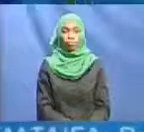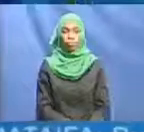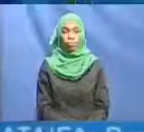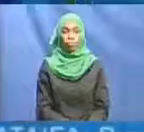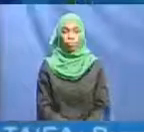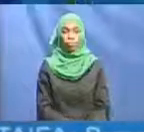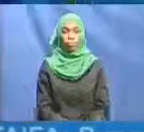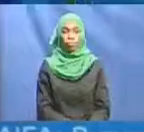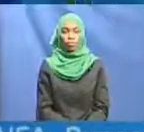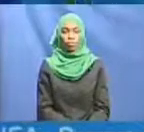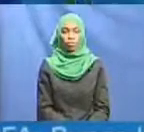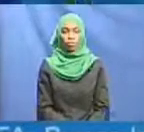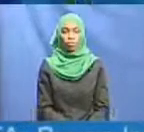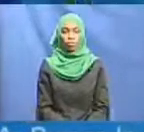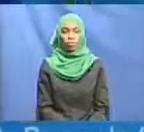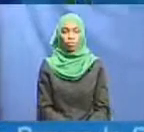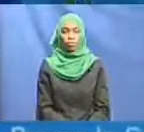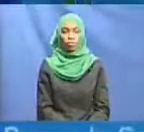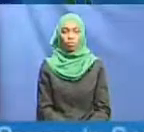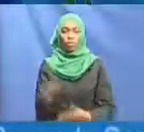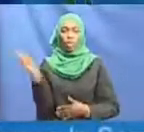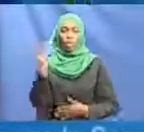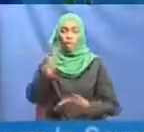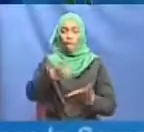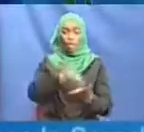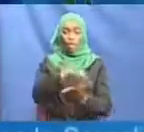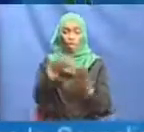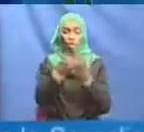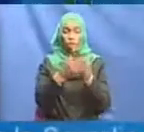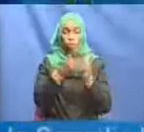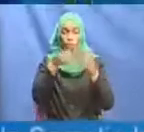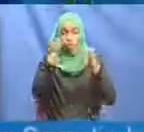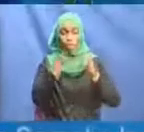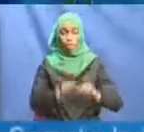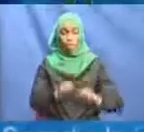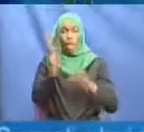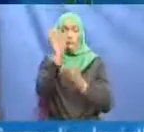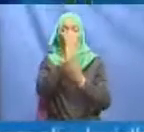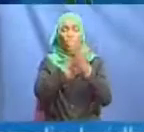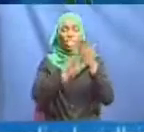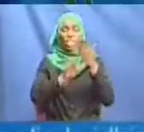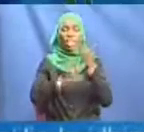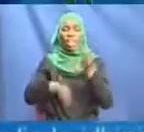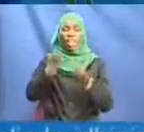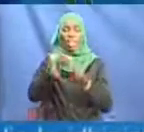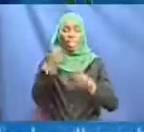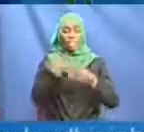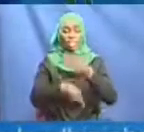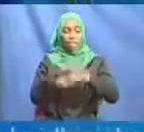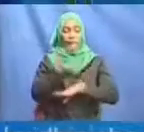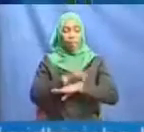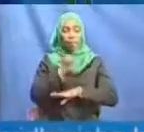Ya mgini, wananchu wa metakiwa kuchukua tahathari zaidi katika kipindi hiki chambuwa za masika,